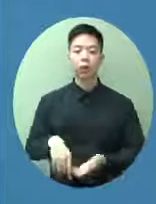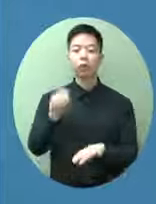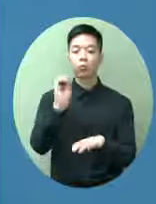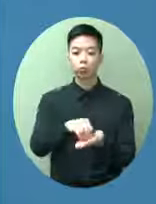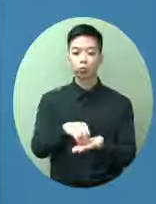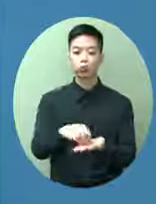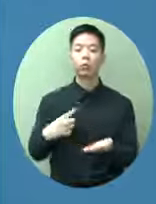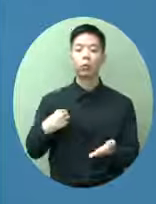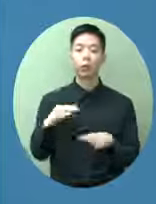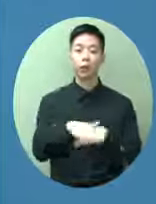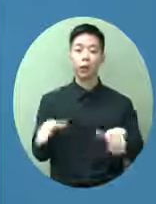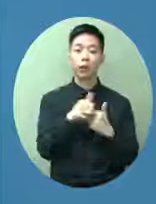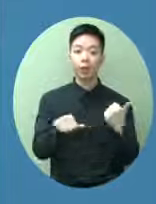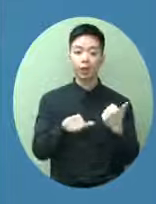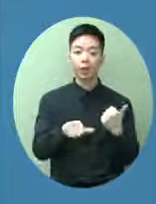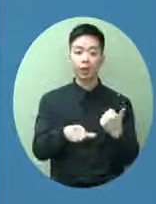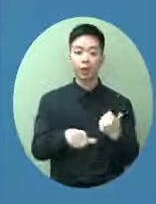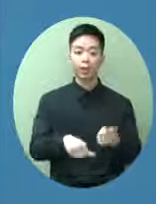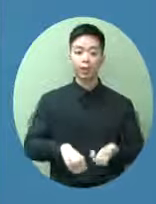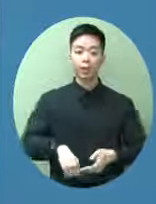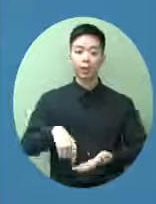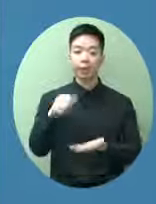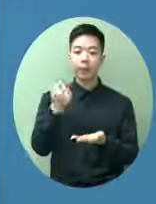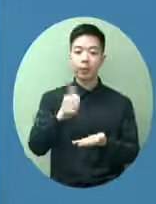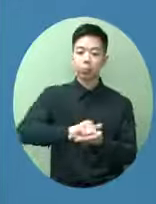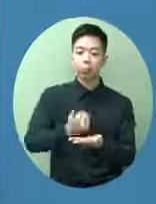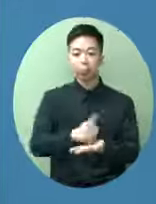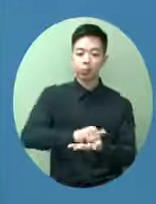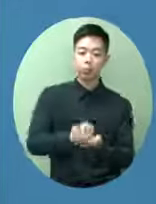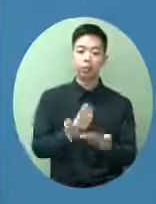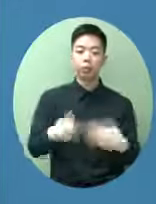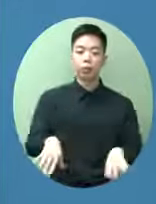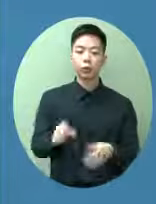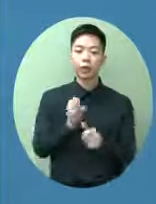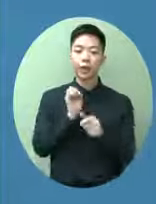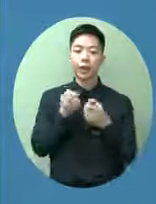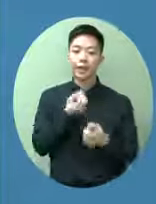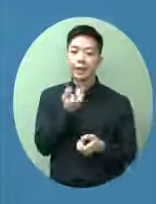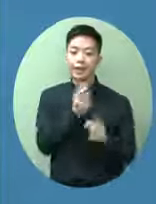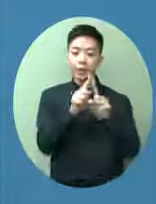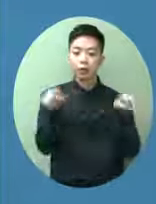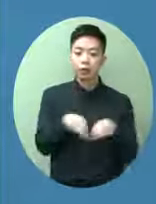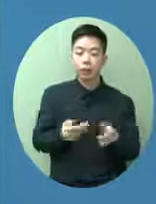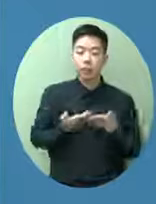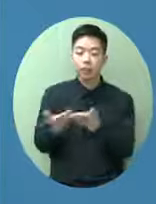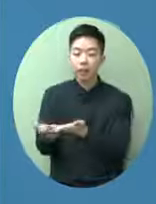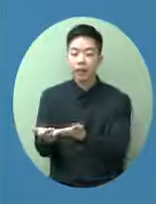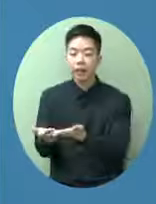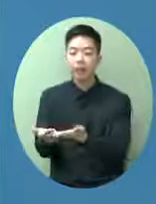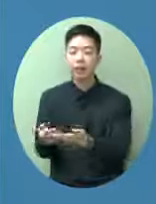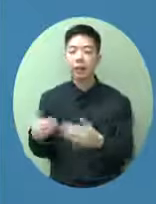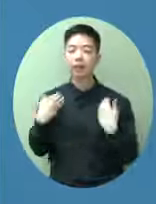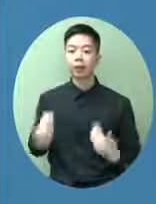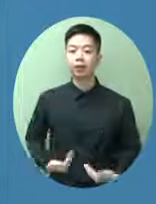安委作了一個判斷出具了意見書是被資格審查委員會這個個案是不能夠通過的